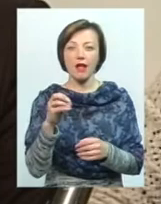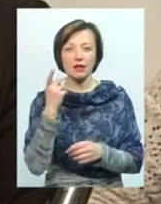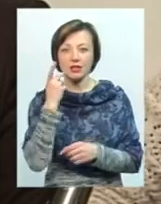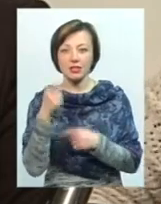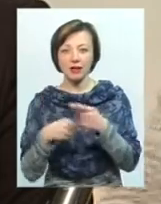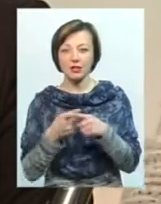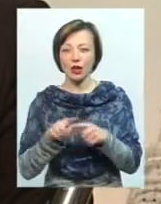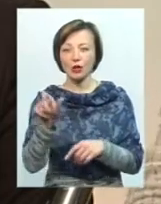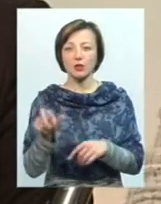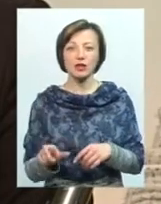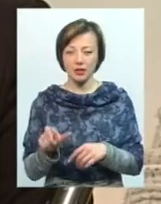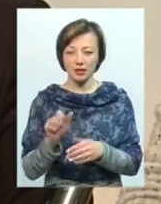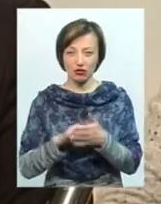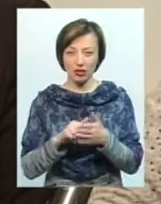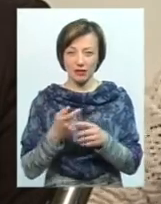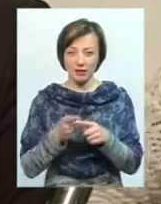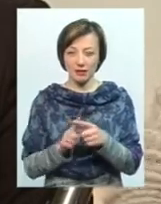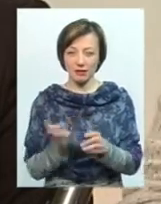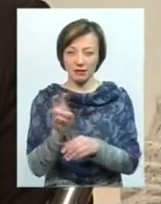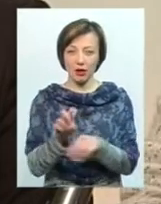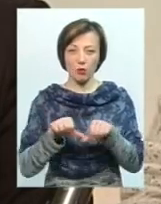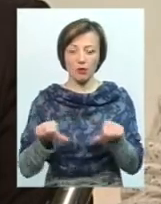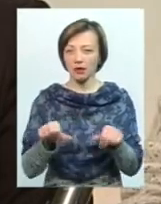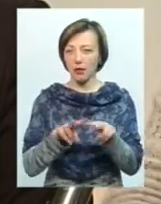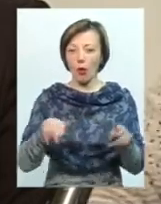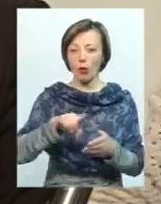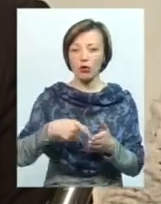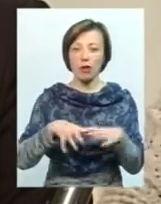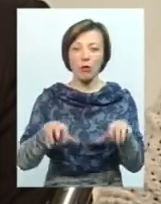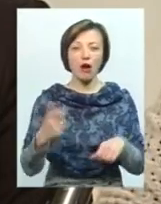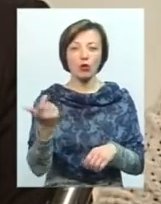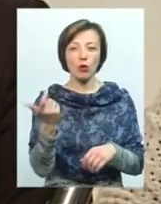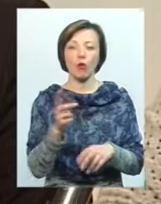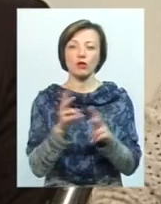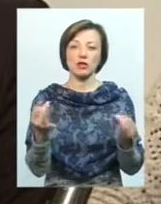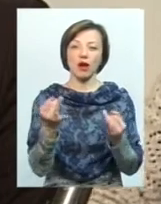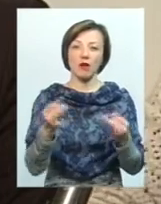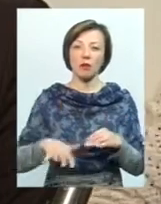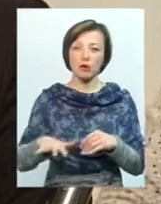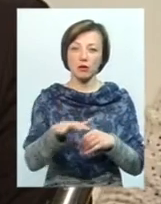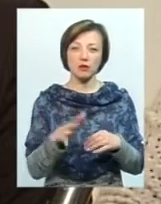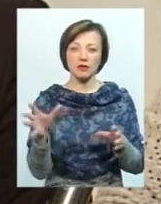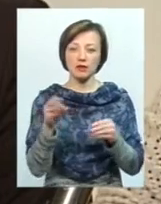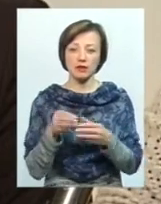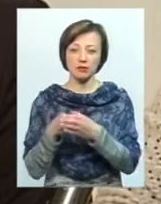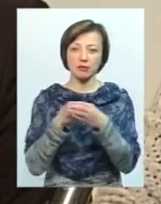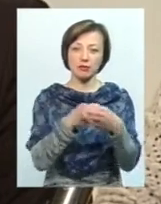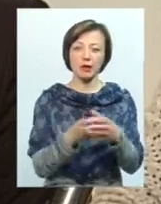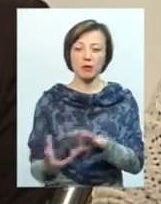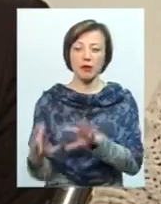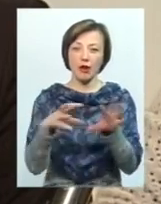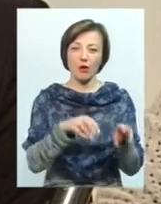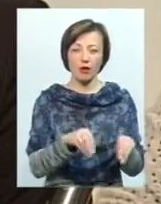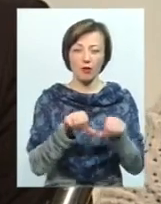ця людина через це туди йде. Так само там по комунальному майну. Кому цікаві там комунальні приміщення, вони всі дружненько переходять